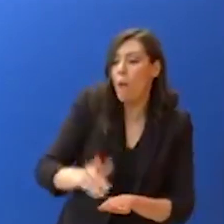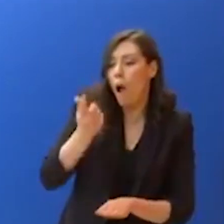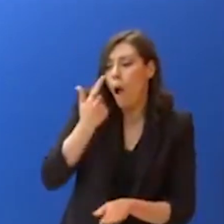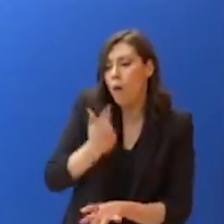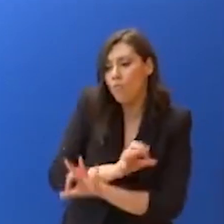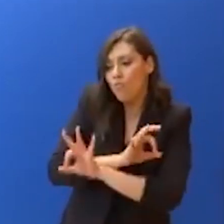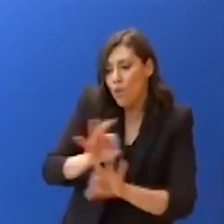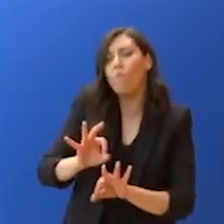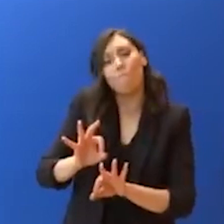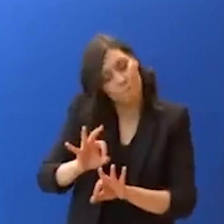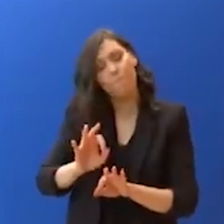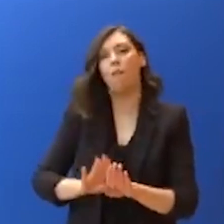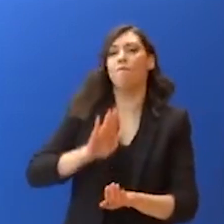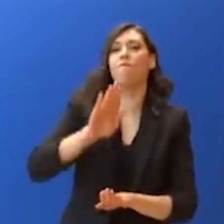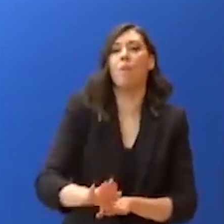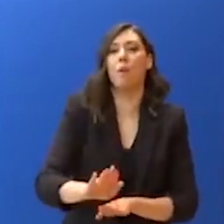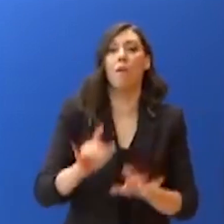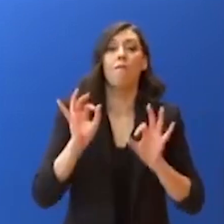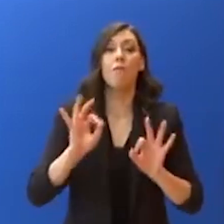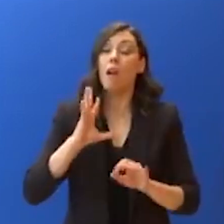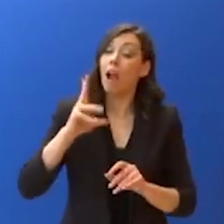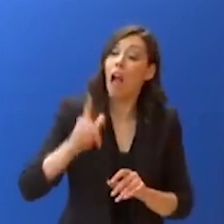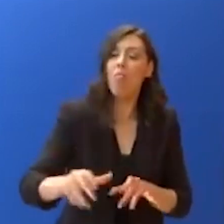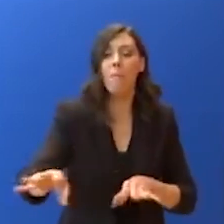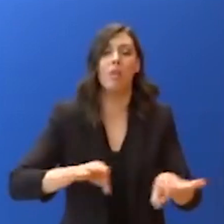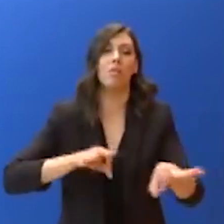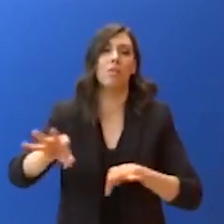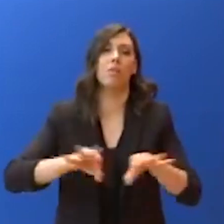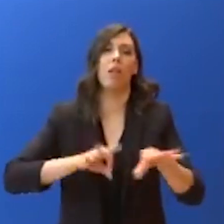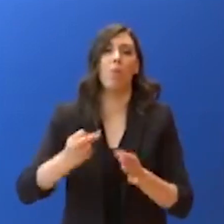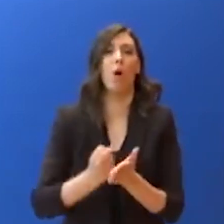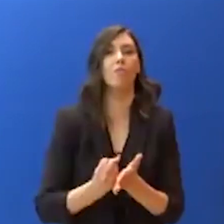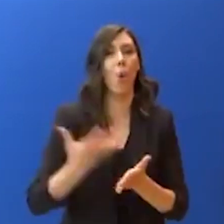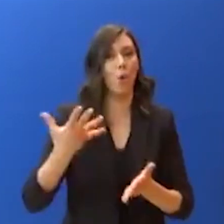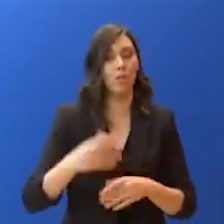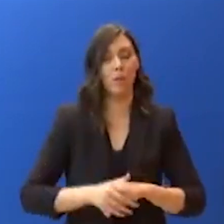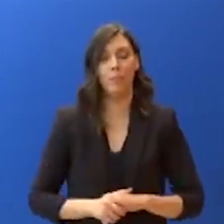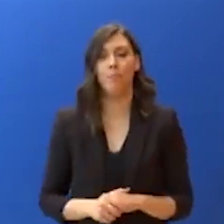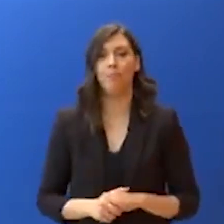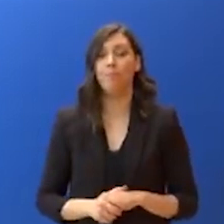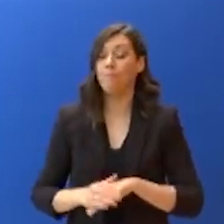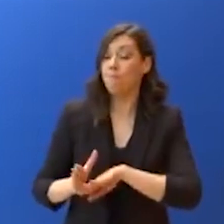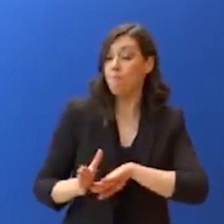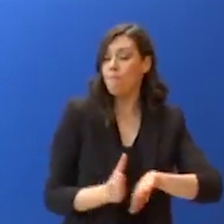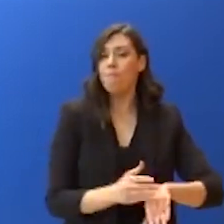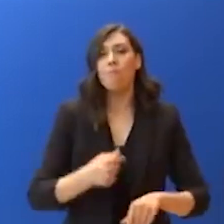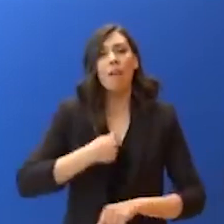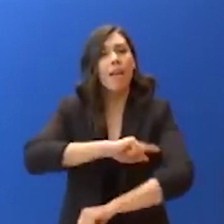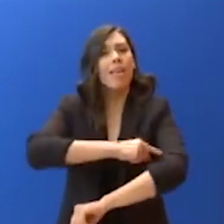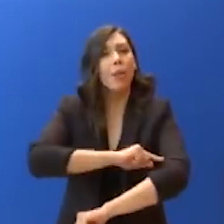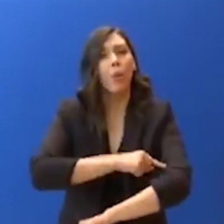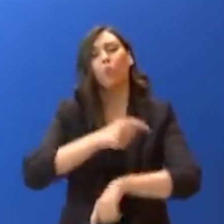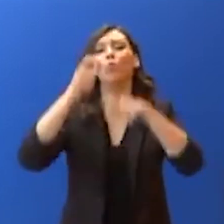στρατηγικής θα αξιολογούνται καθημερινά. Συνεχίζουμε το μεταξύ της προσλήψης ιατρικού και νοσηλευτικού προσωπικού,